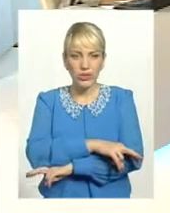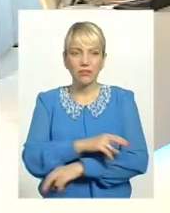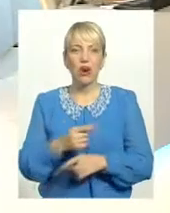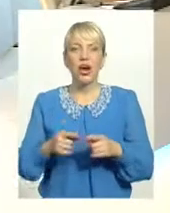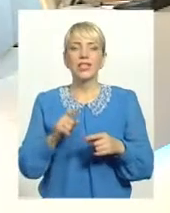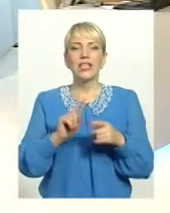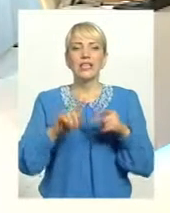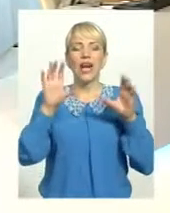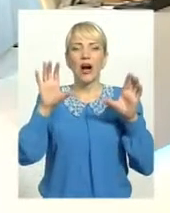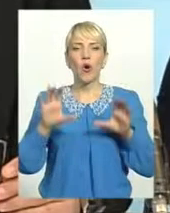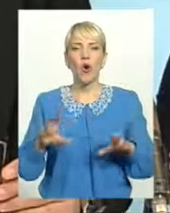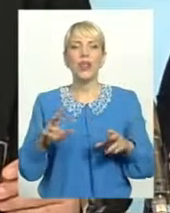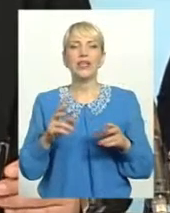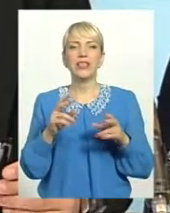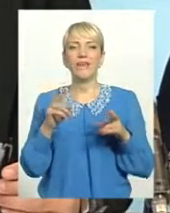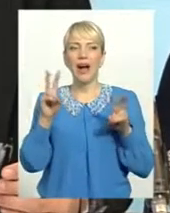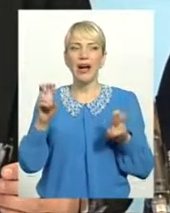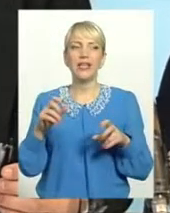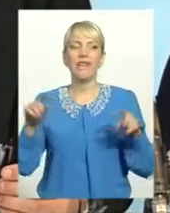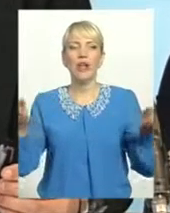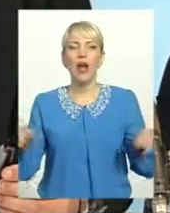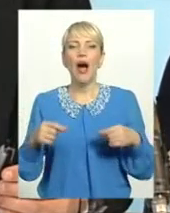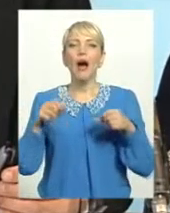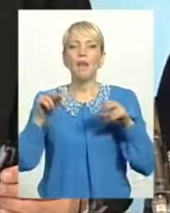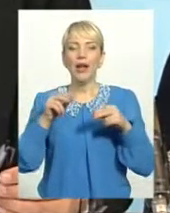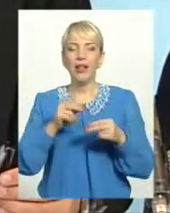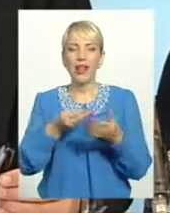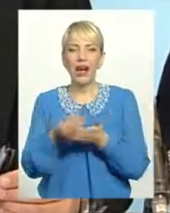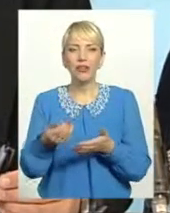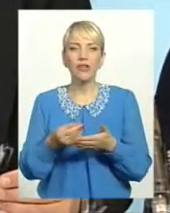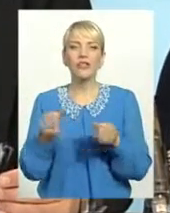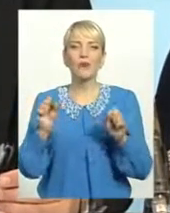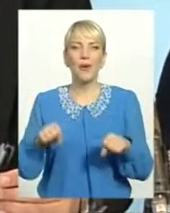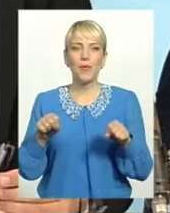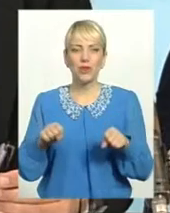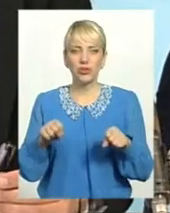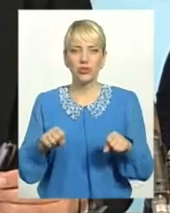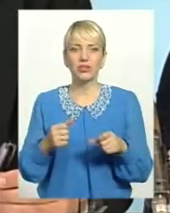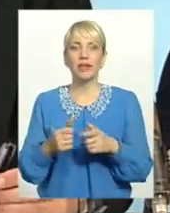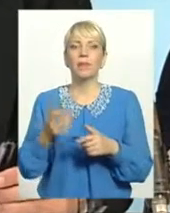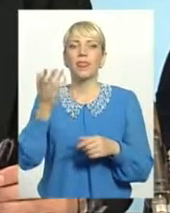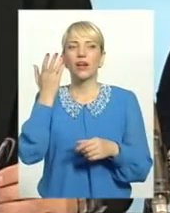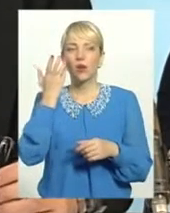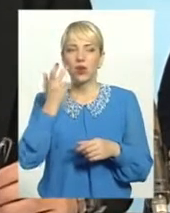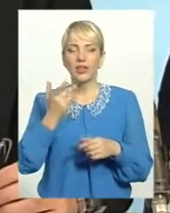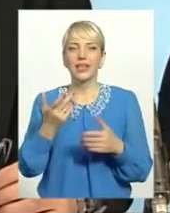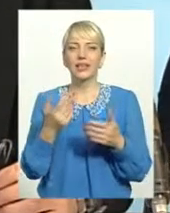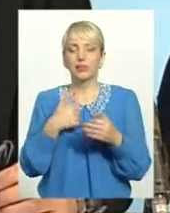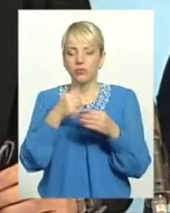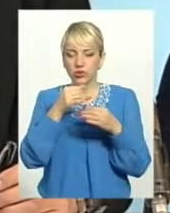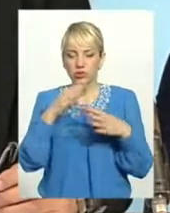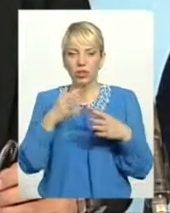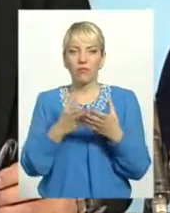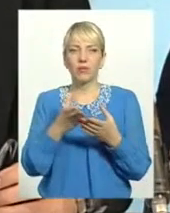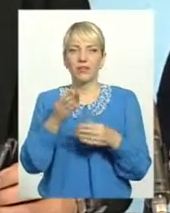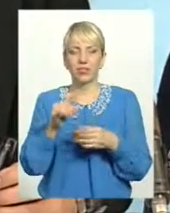процедура банкрутства вводиться, коли якийсь не зовсім здоровий економічний клімат складається на будь-якому